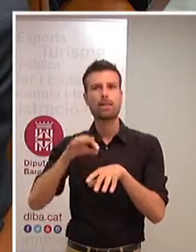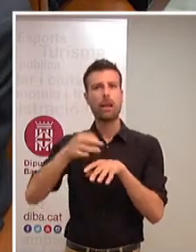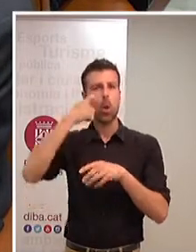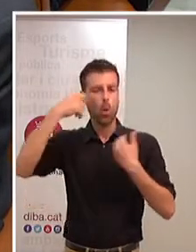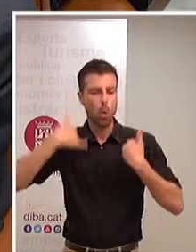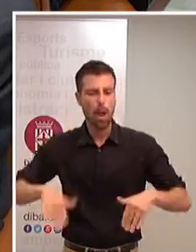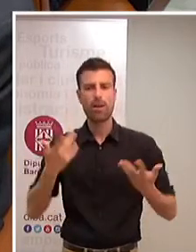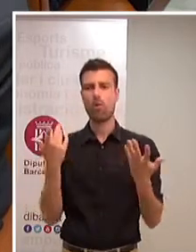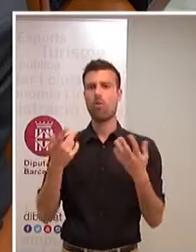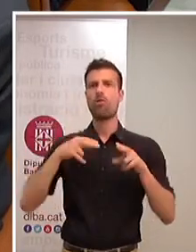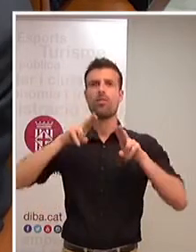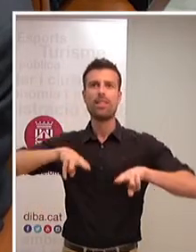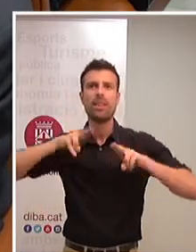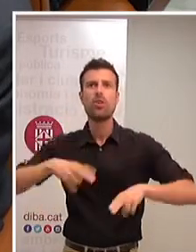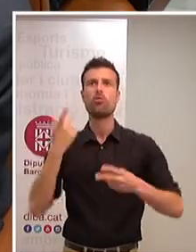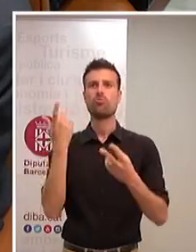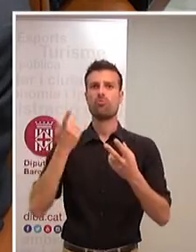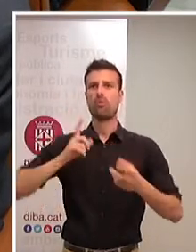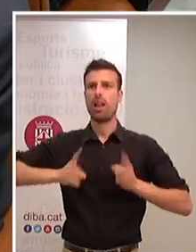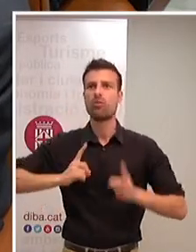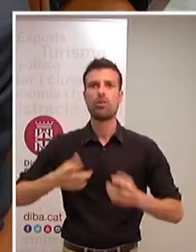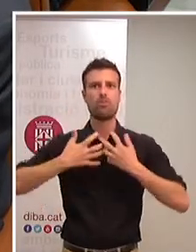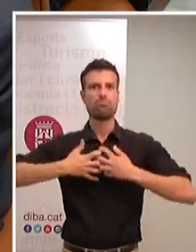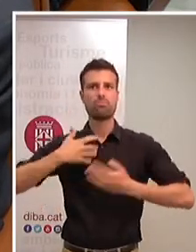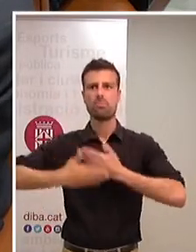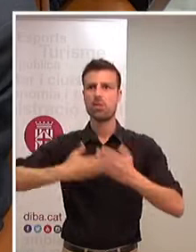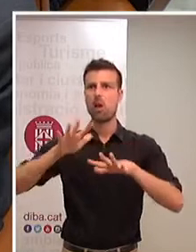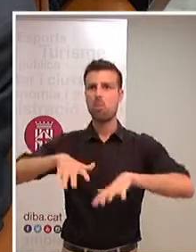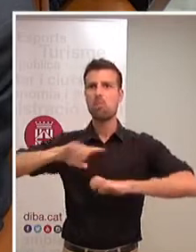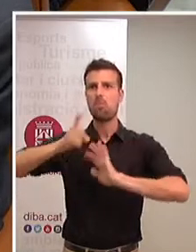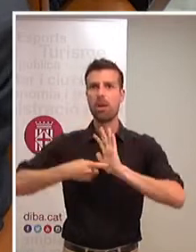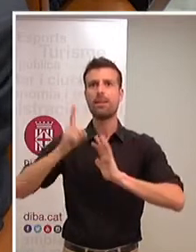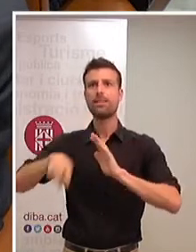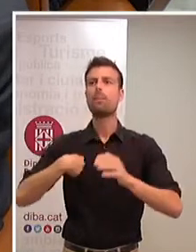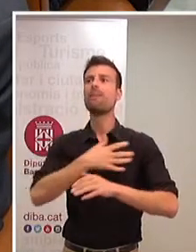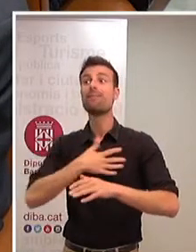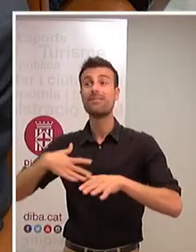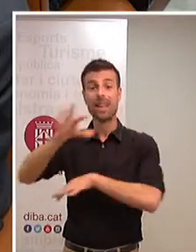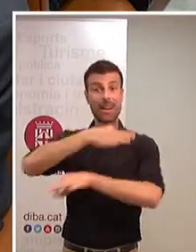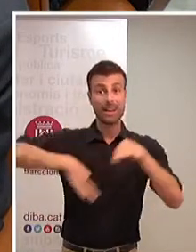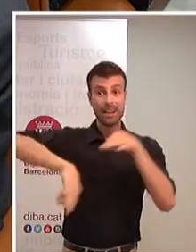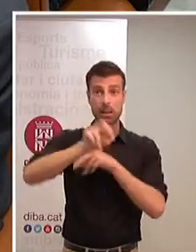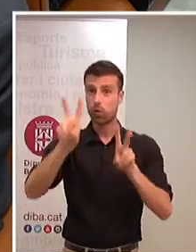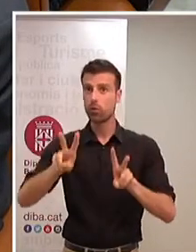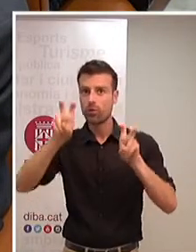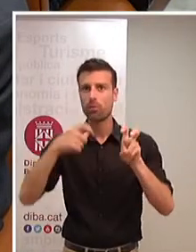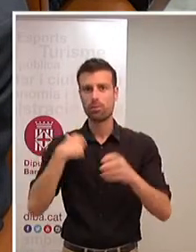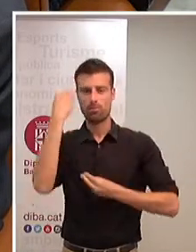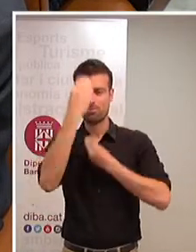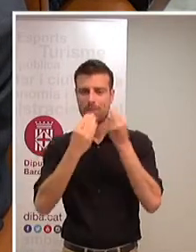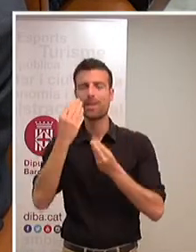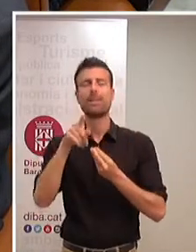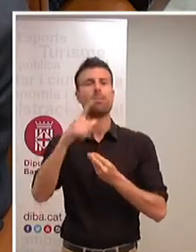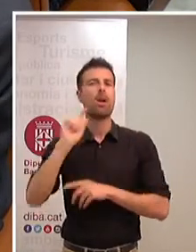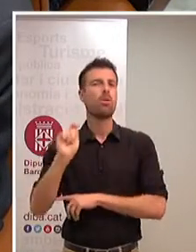o les juntes de govern presidint els plens i desitgem també el seu relleu, segur que aconseguirem el mateix que hem